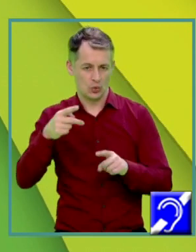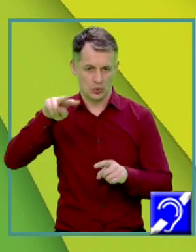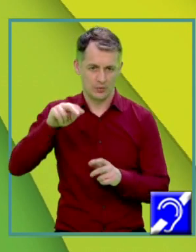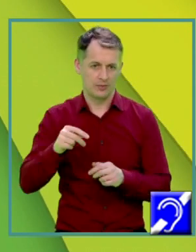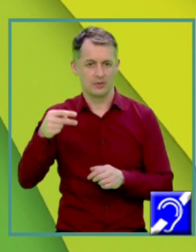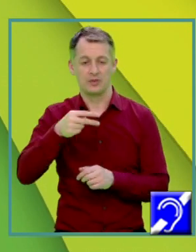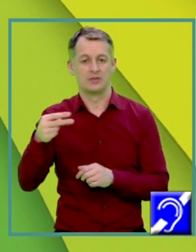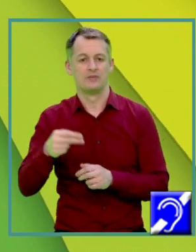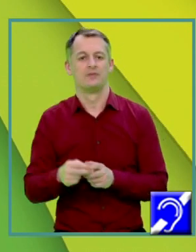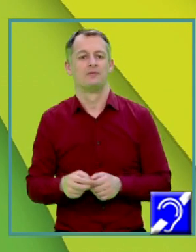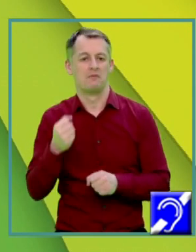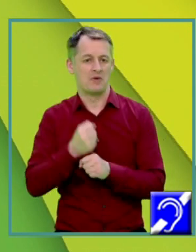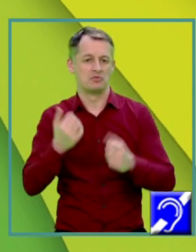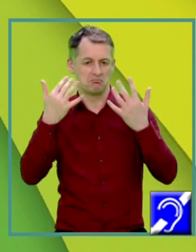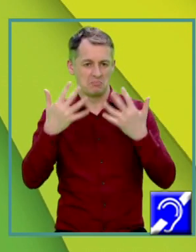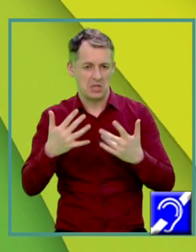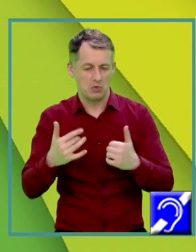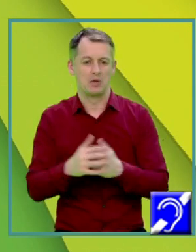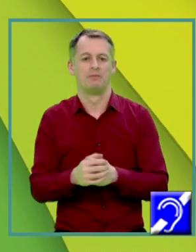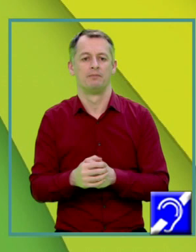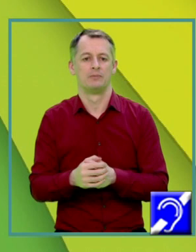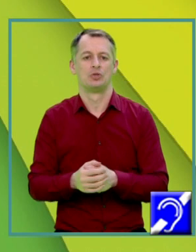pătrat Efectuăm calculele